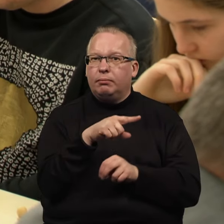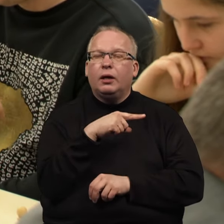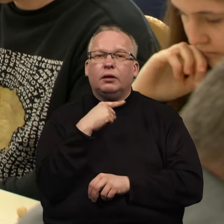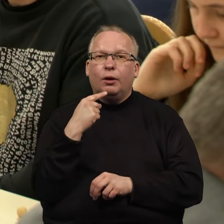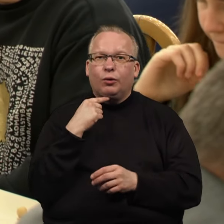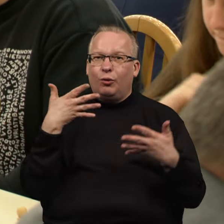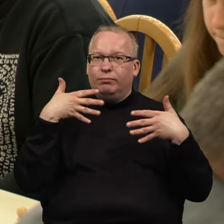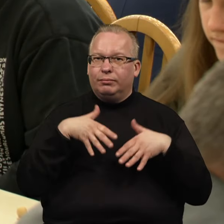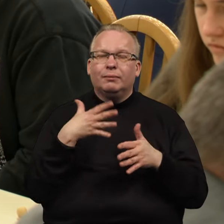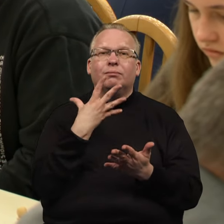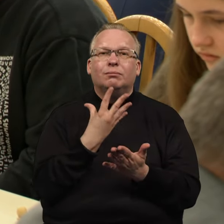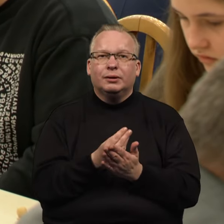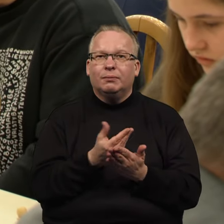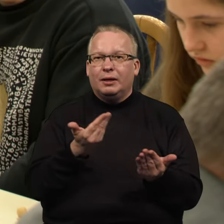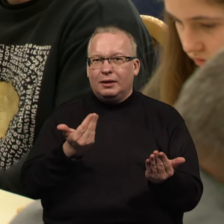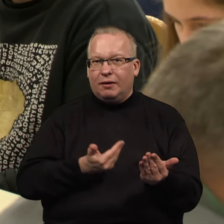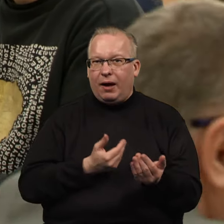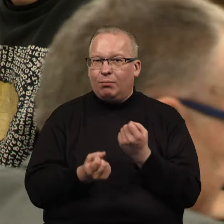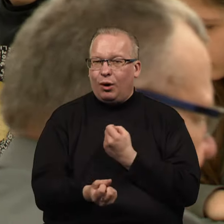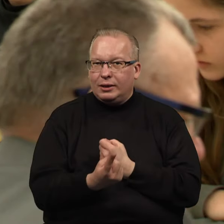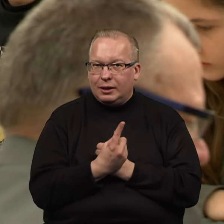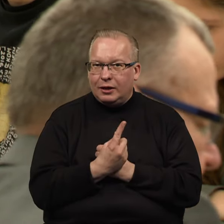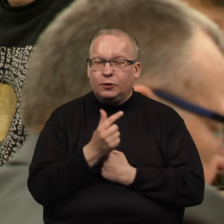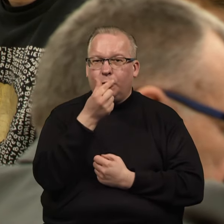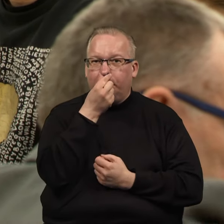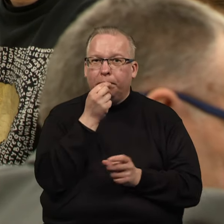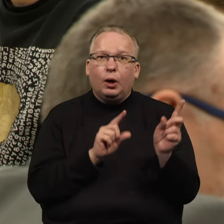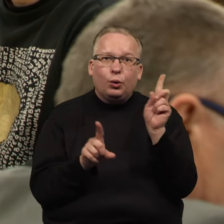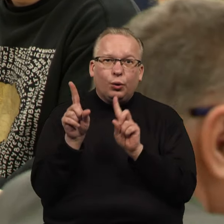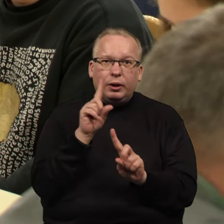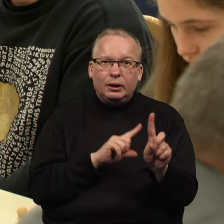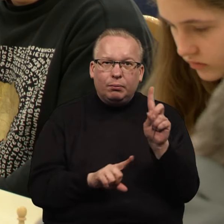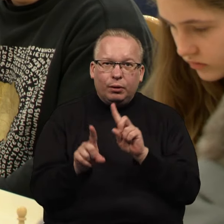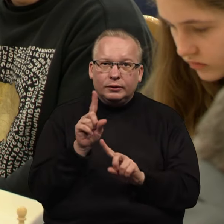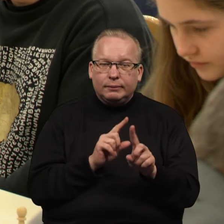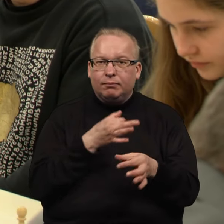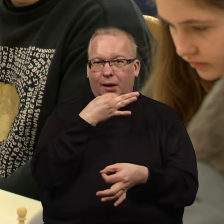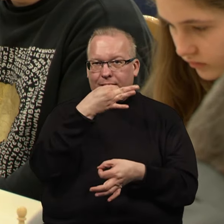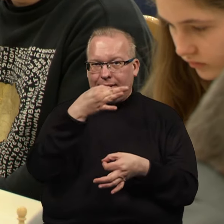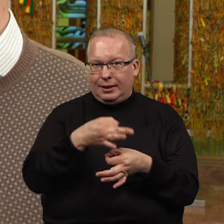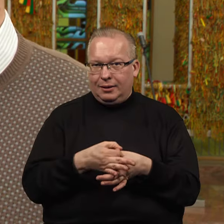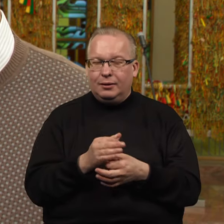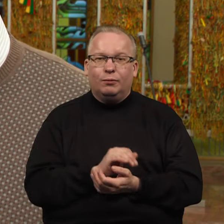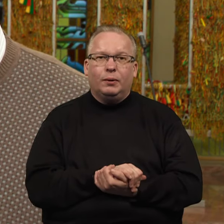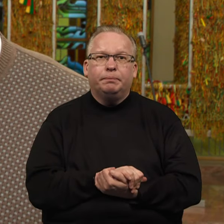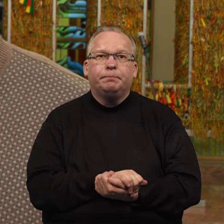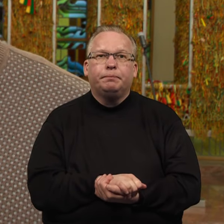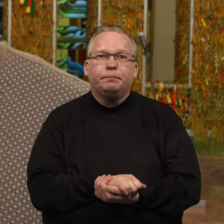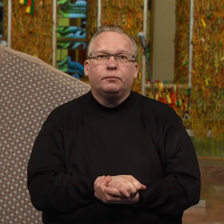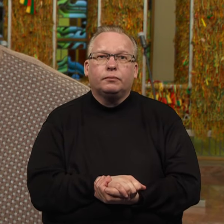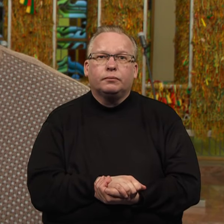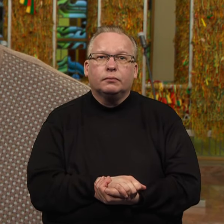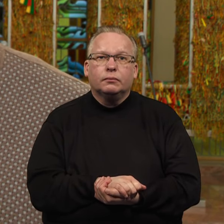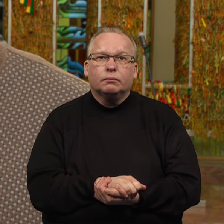jaukti mūsų gyvenimą ir tada turbūt atsirastų tokio daugiau kūrybos ir tokios atsakingos kūrybos. Galbūt